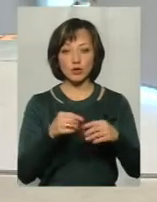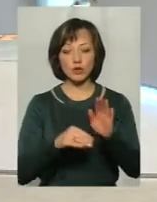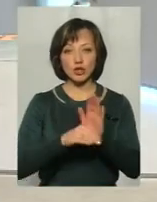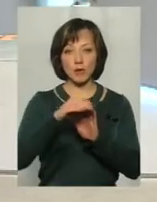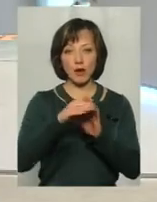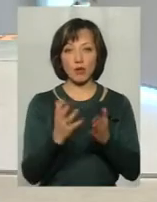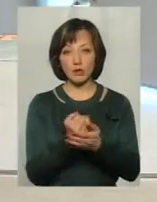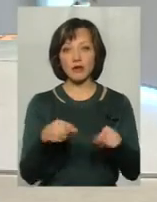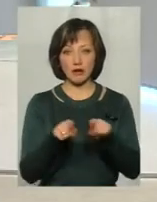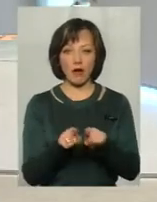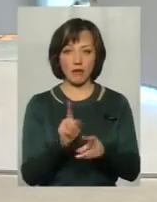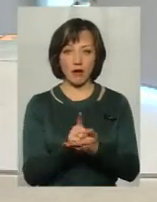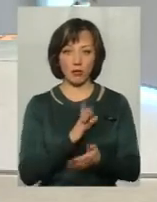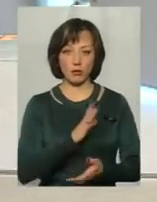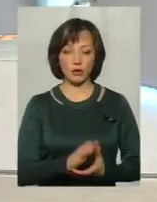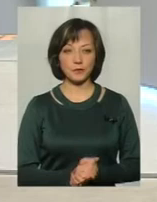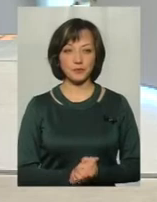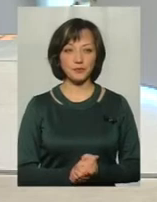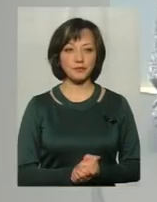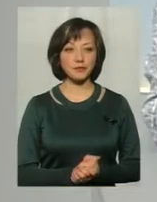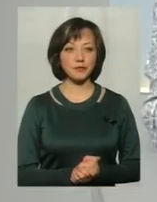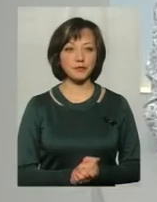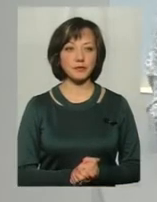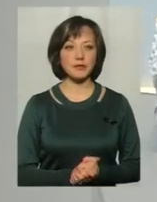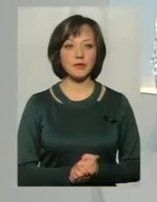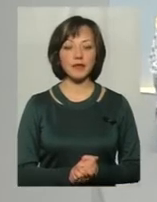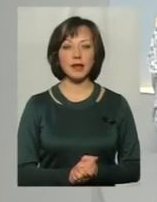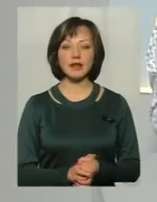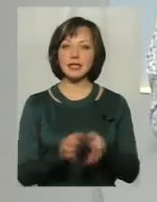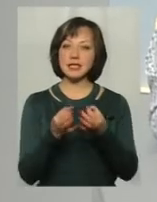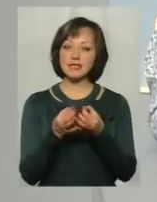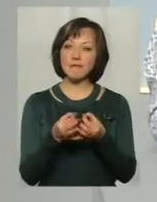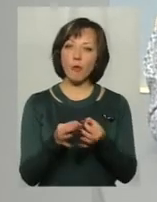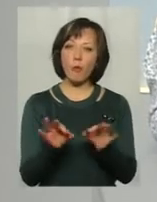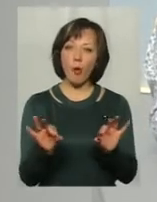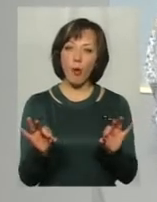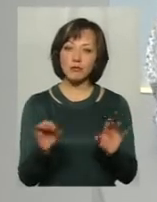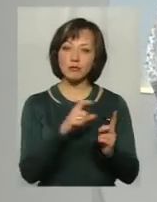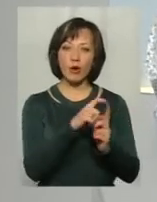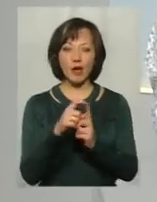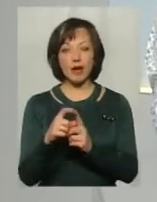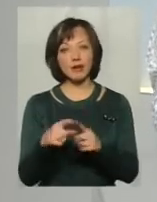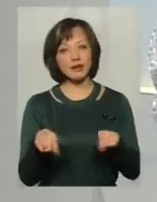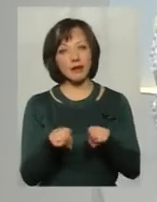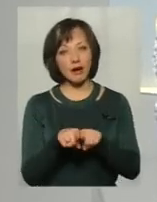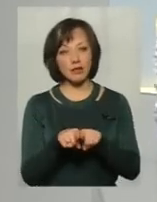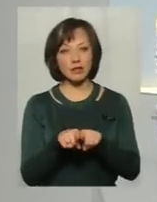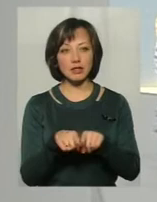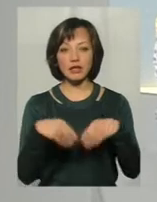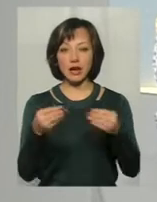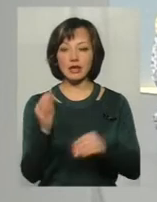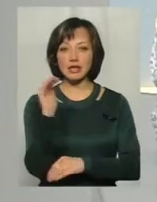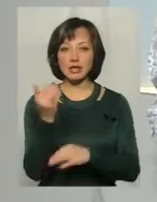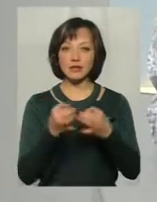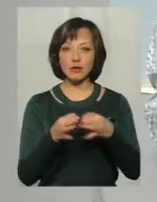успіху ось так ось воно десь має бути. Свобода – це таке поняття також. Кажуть, дай дитині